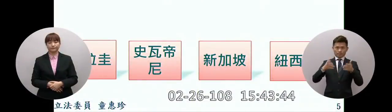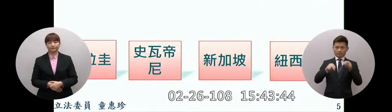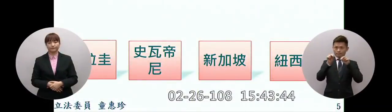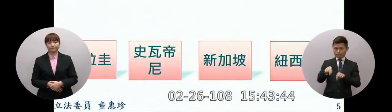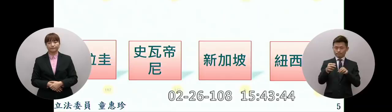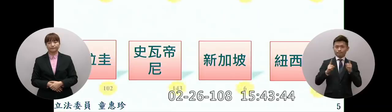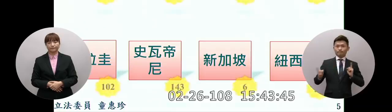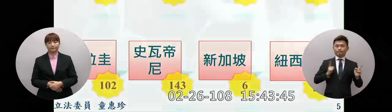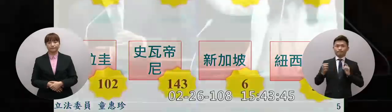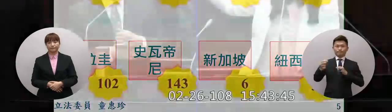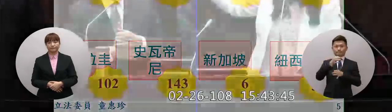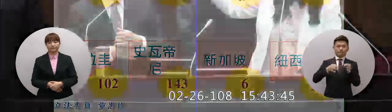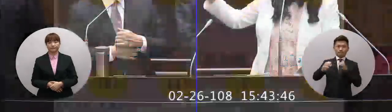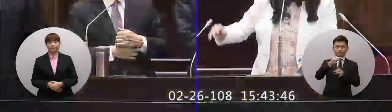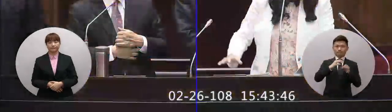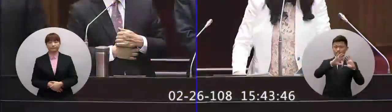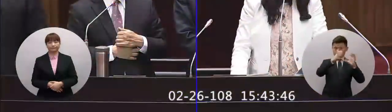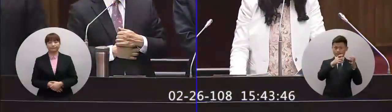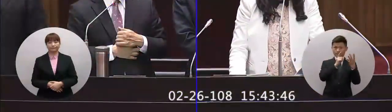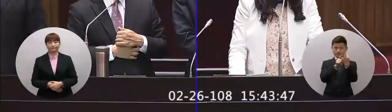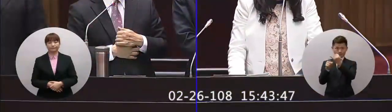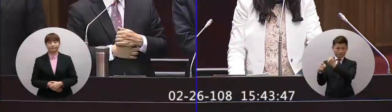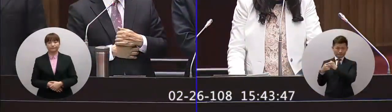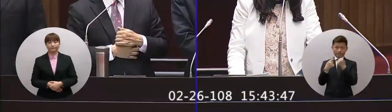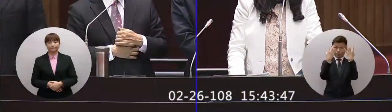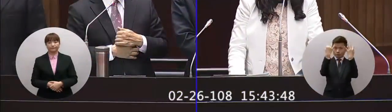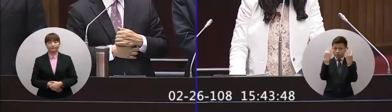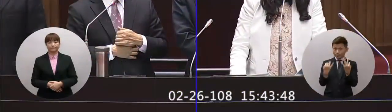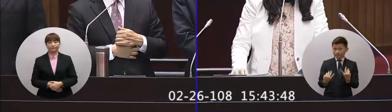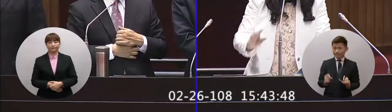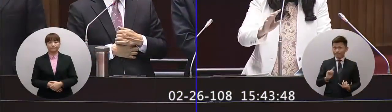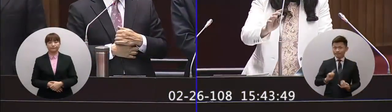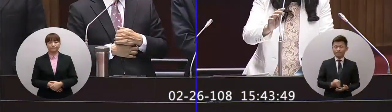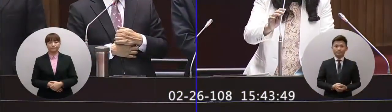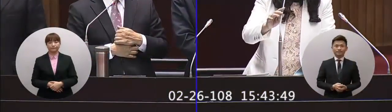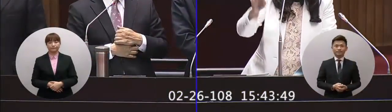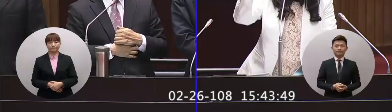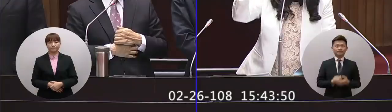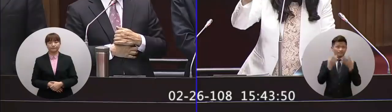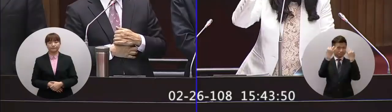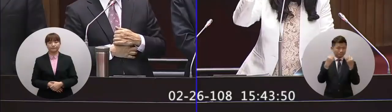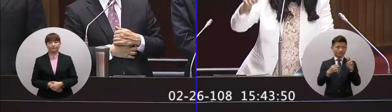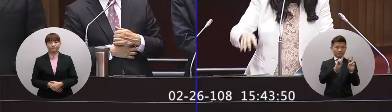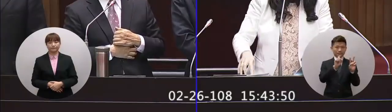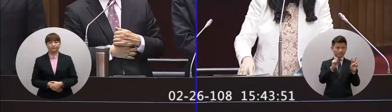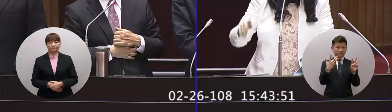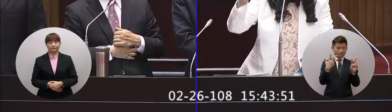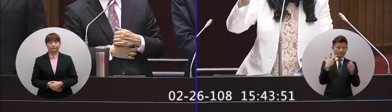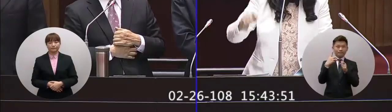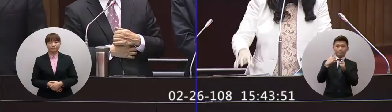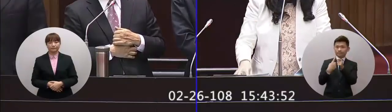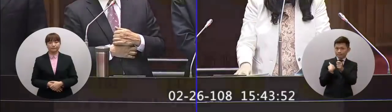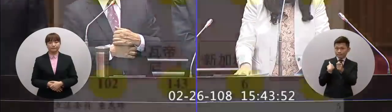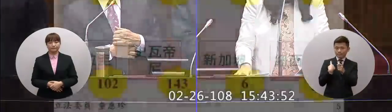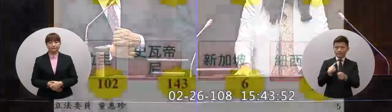自由貿易協定的國家你再看一下後面的數字什麼是後面的數字後面的數字表示2018年就是去年